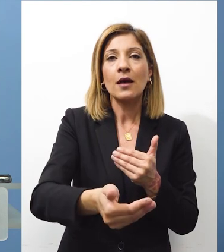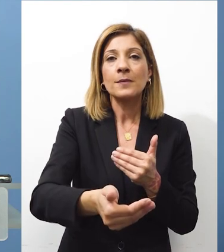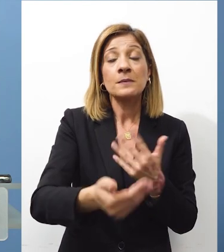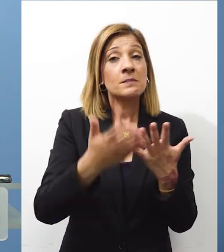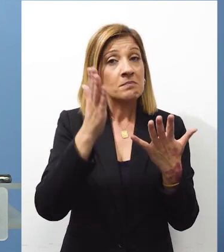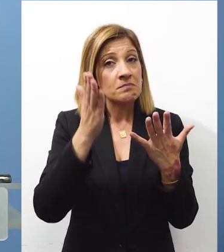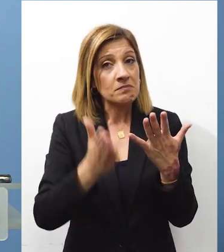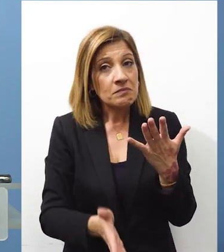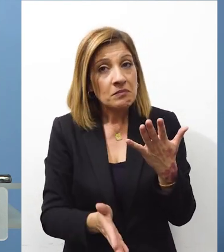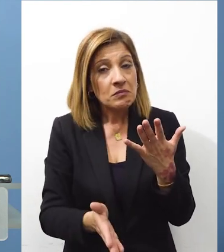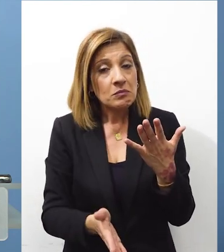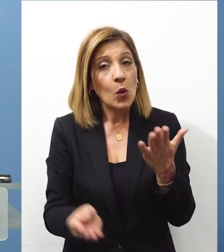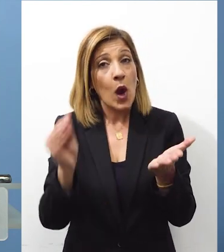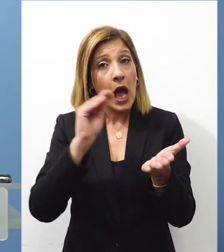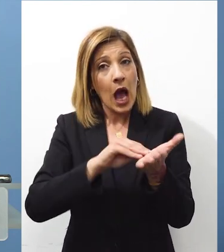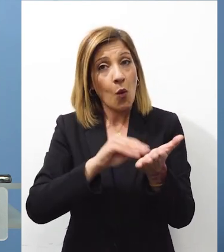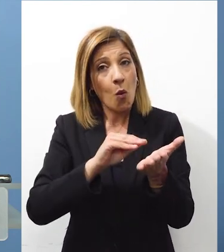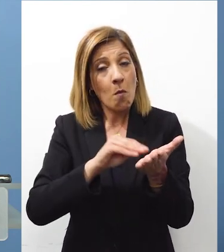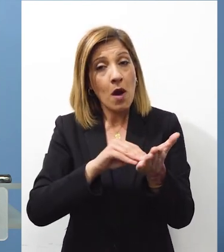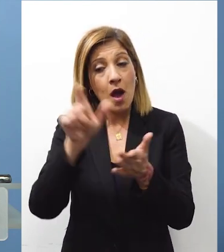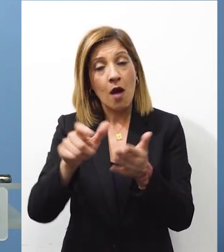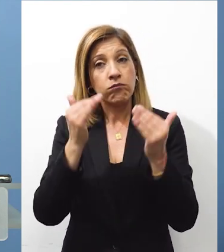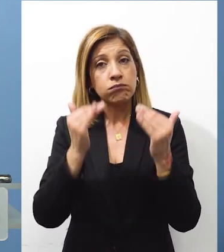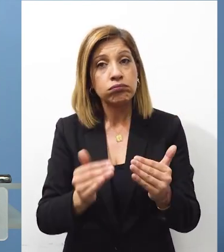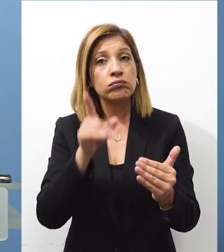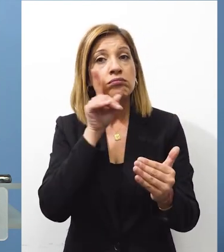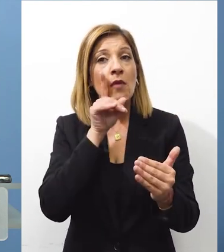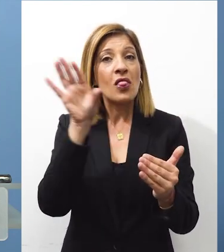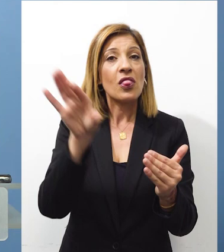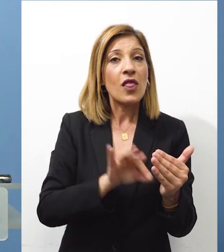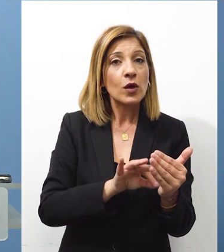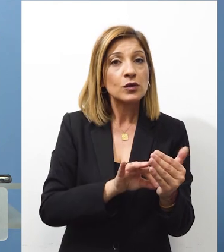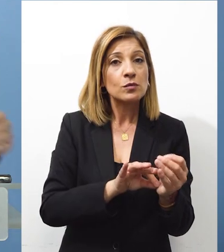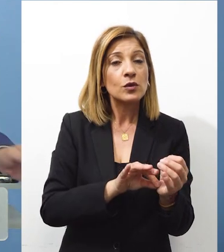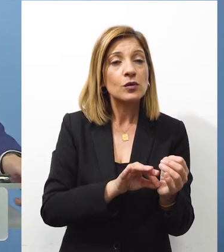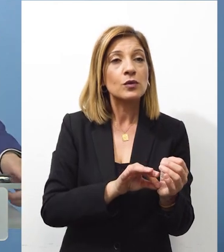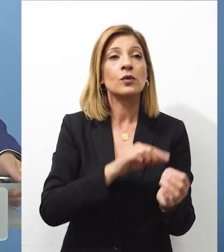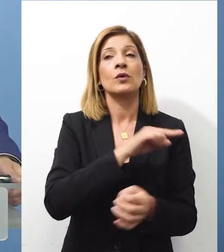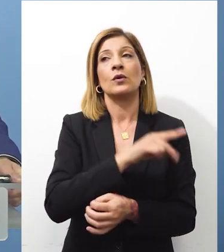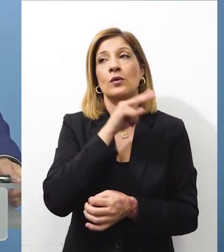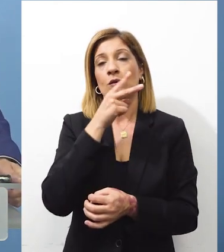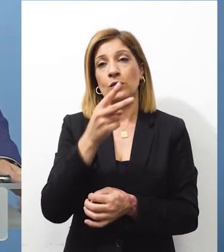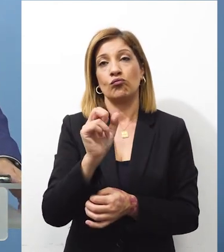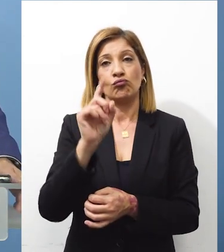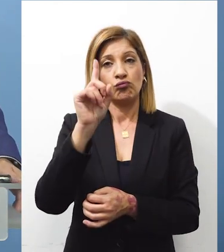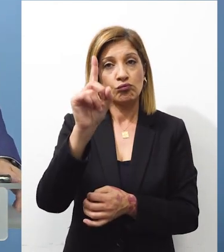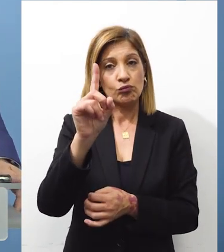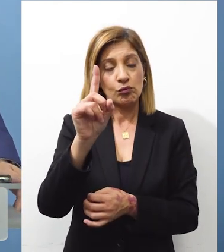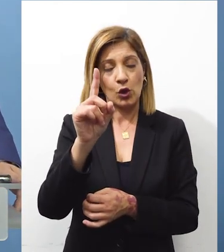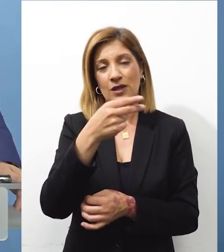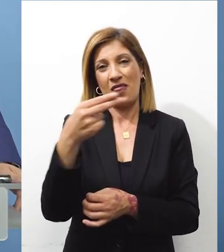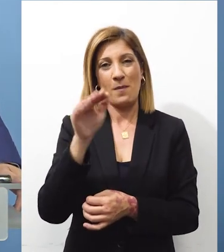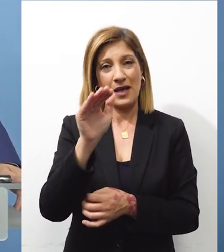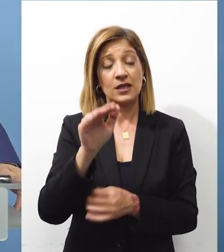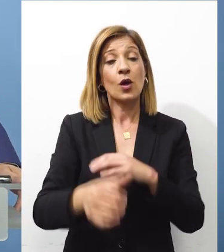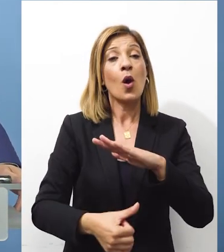δυνατότητα ανανέωσης του Γενικού Ως προς το πρώτος κέντρος της ερώτησης ήδη